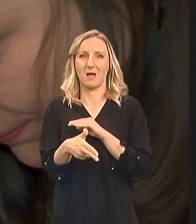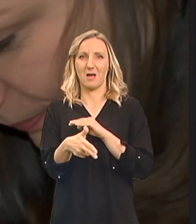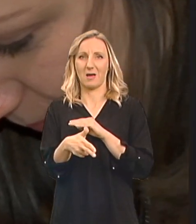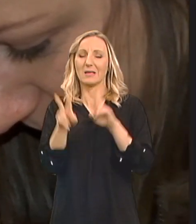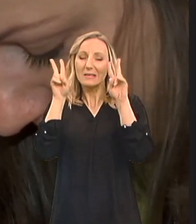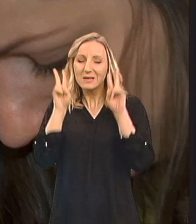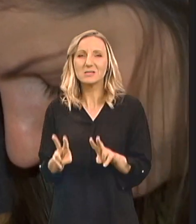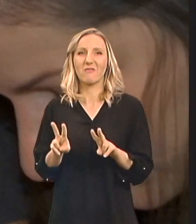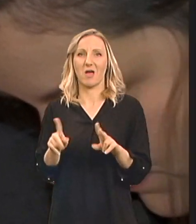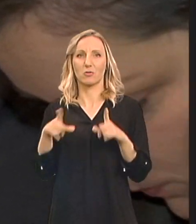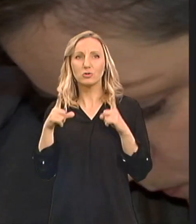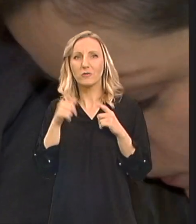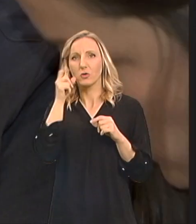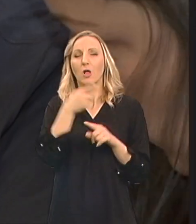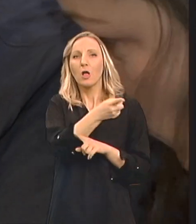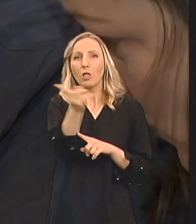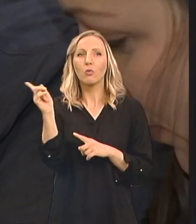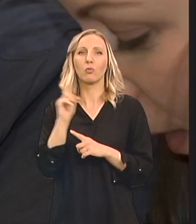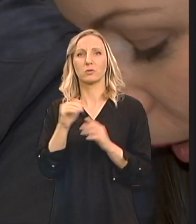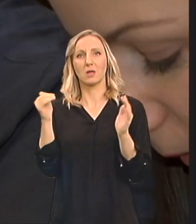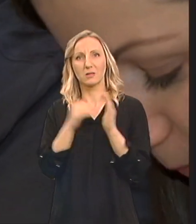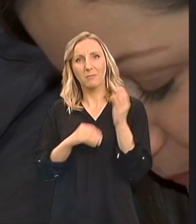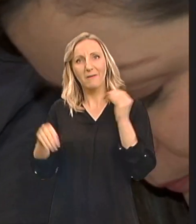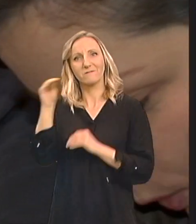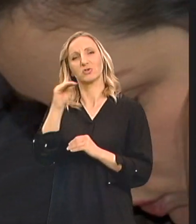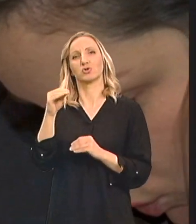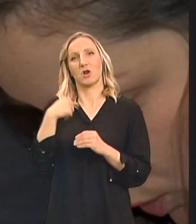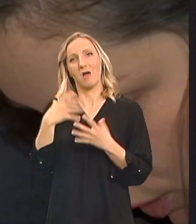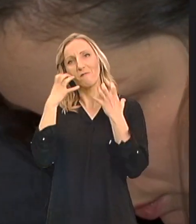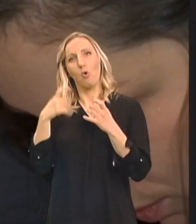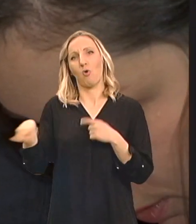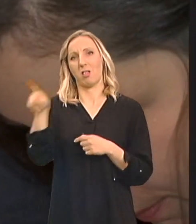zaista i život i ljude oko sebe Treba malo više da volimo